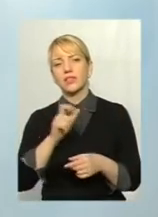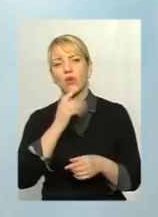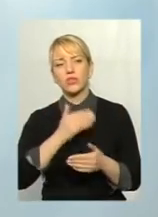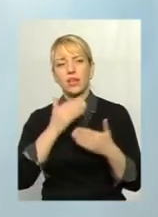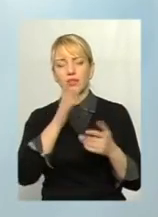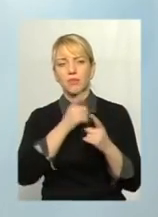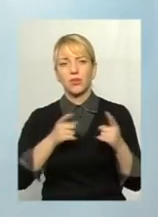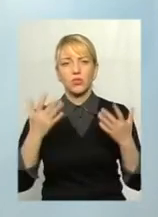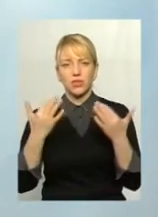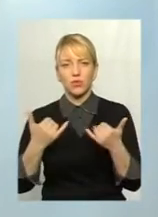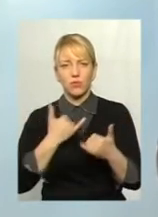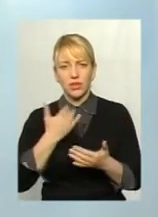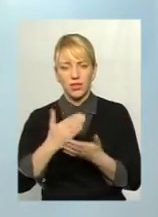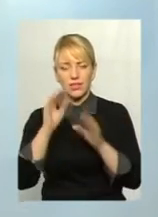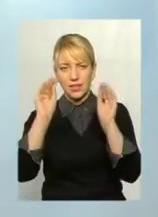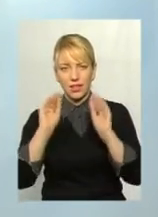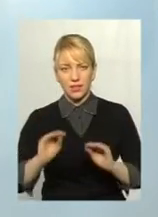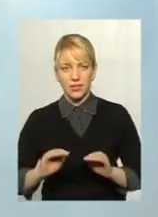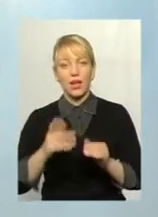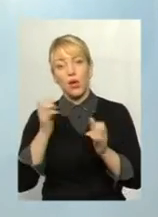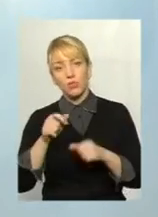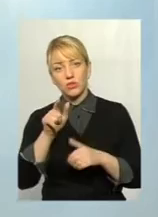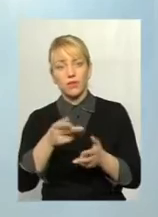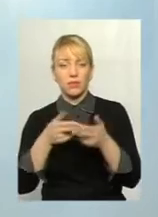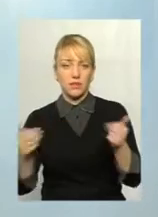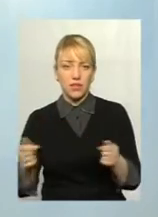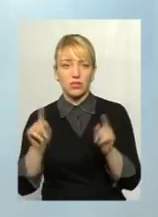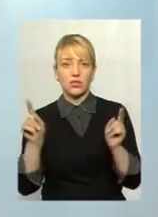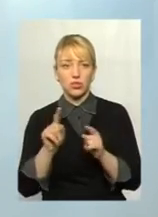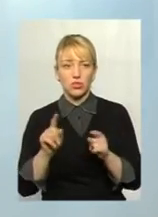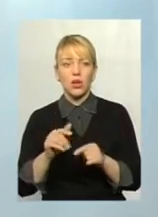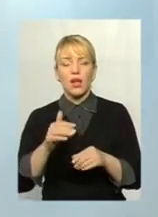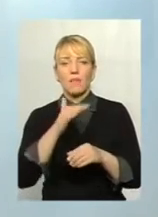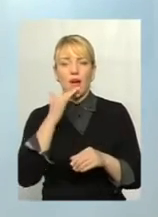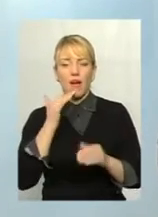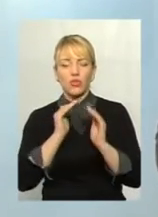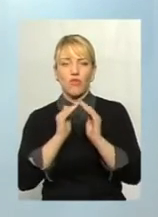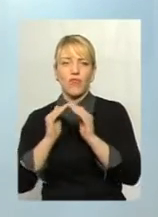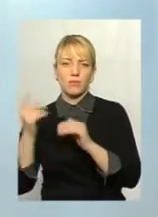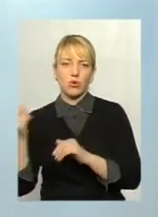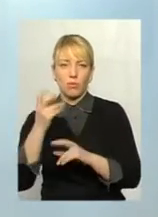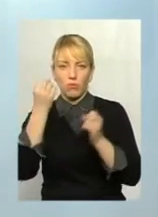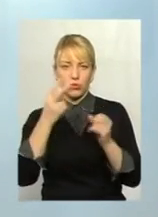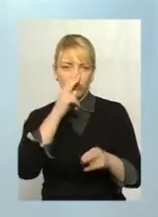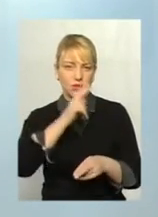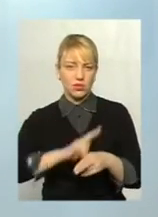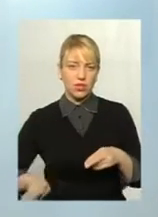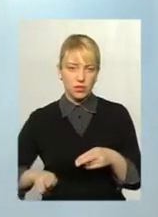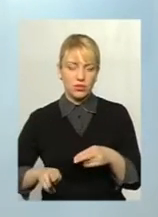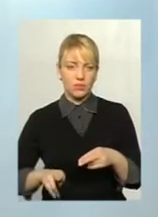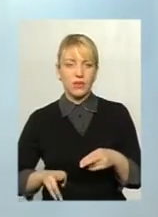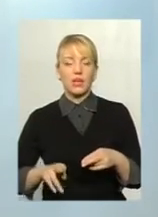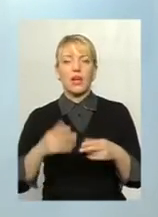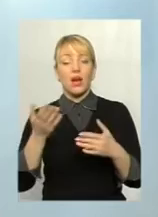порівод, наскільки в мене є статистика, може ви підтвердити, в нас чимала кількість фермерських господарств просто зникло. Свого